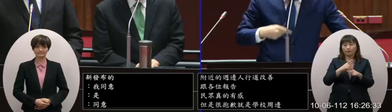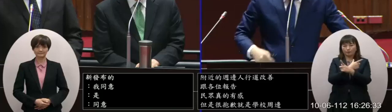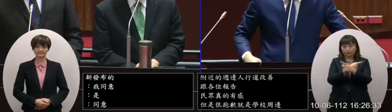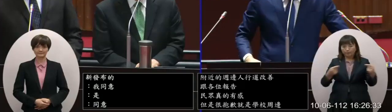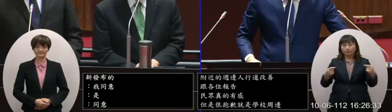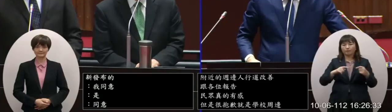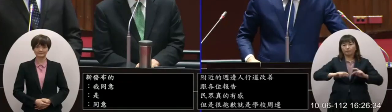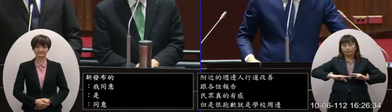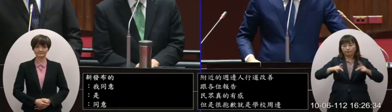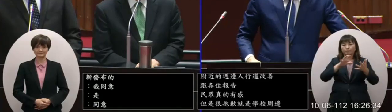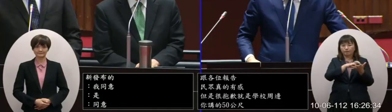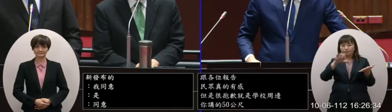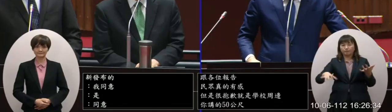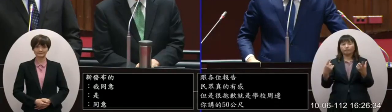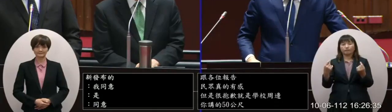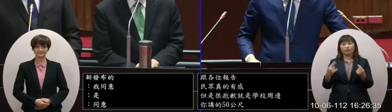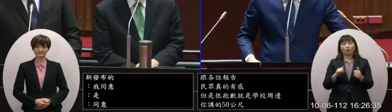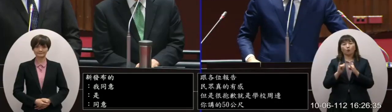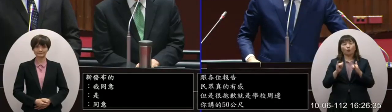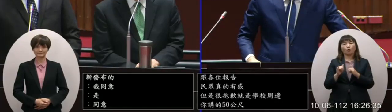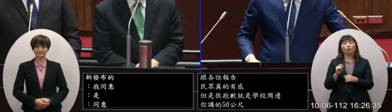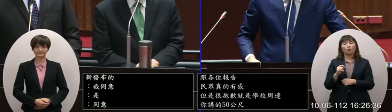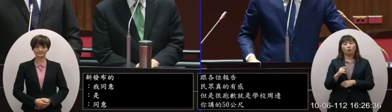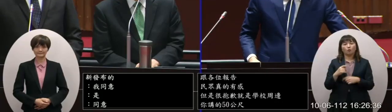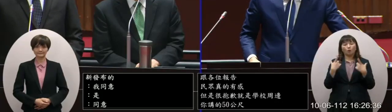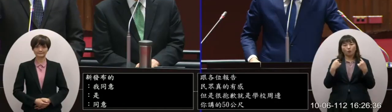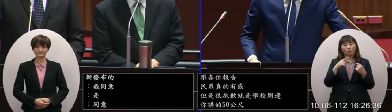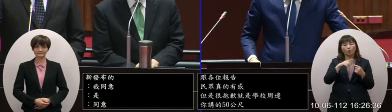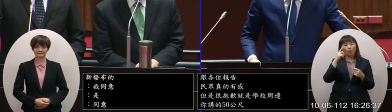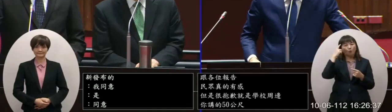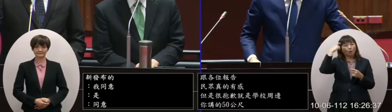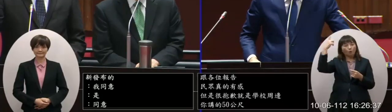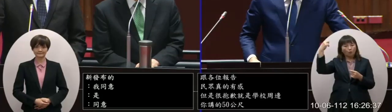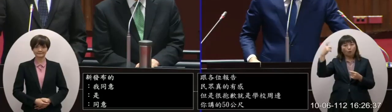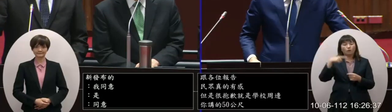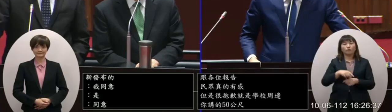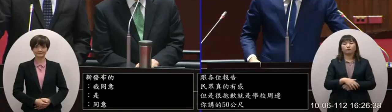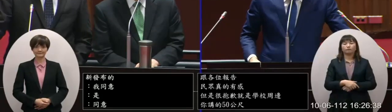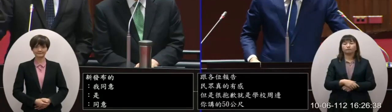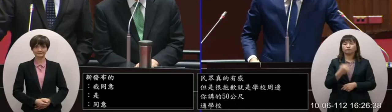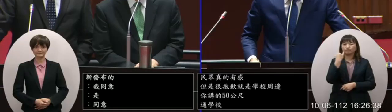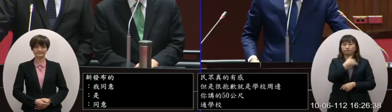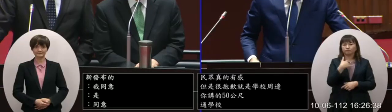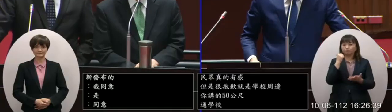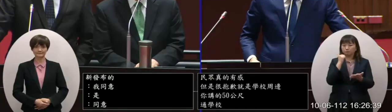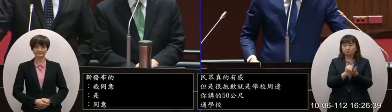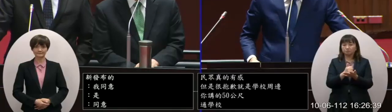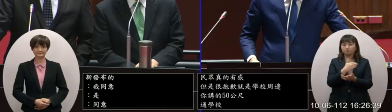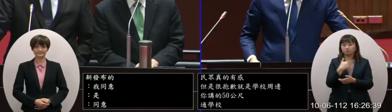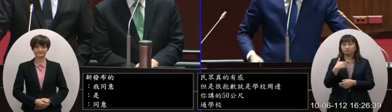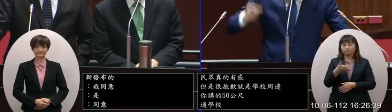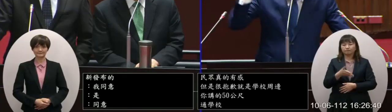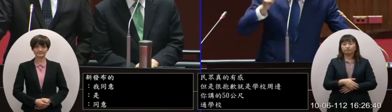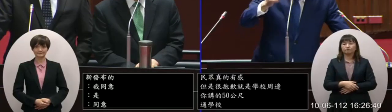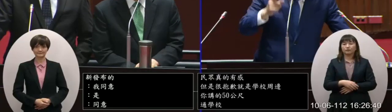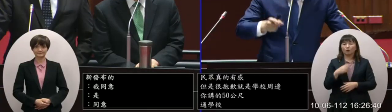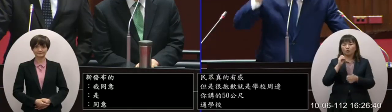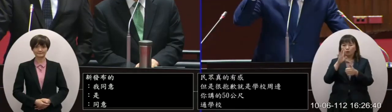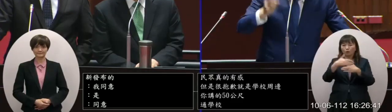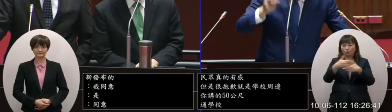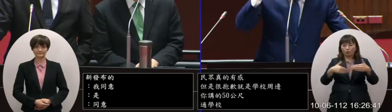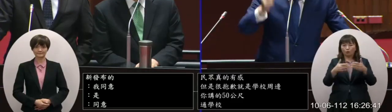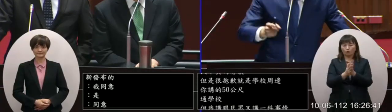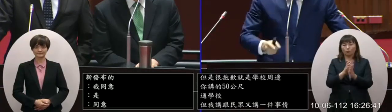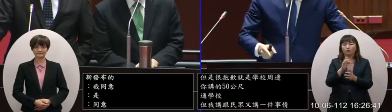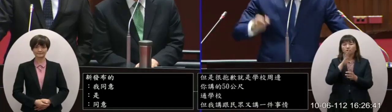變成像這樣子民眾說哇這個夢想有可能實現嗎我說只要交通